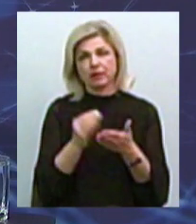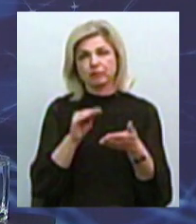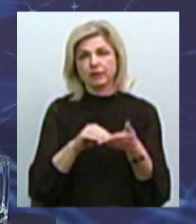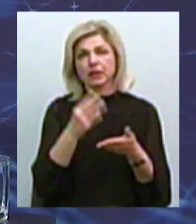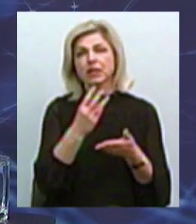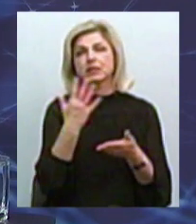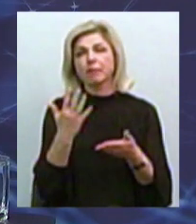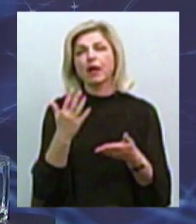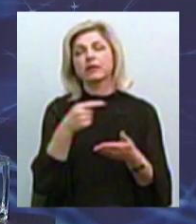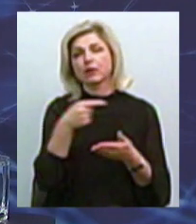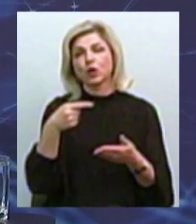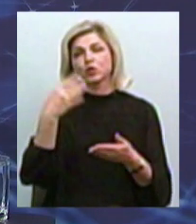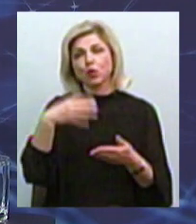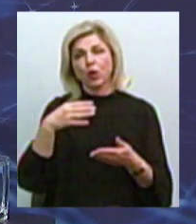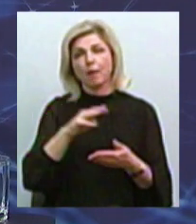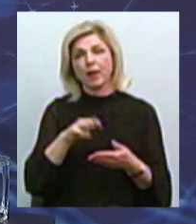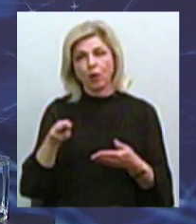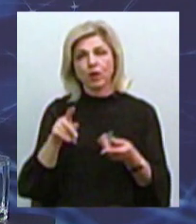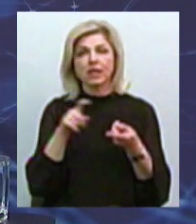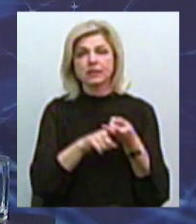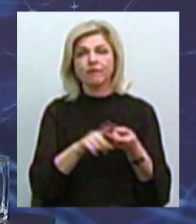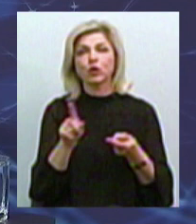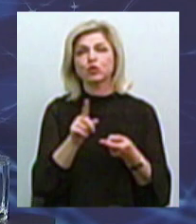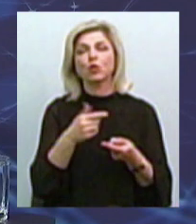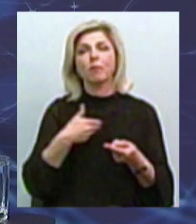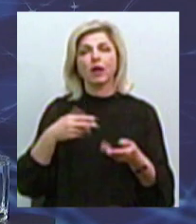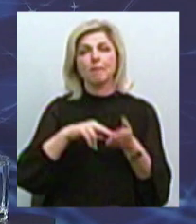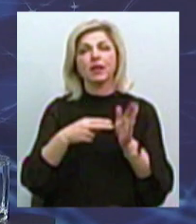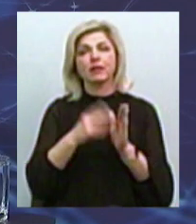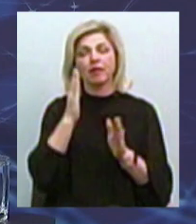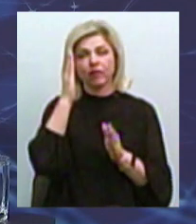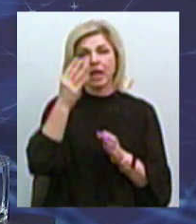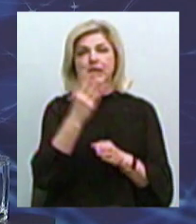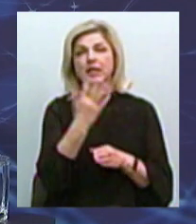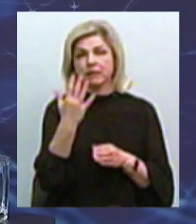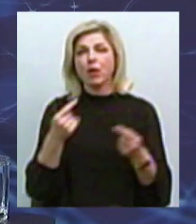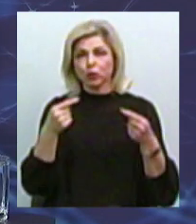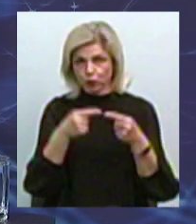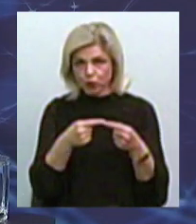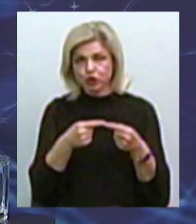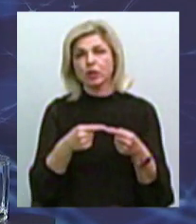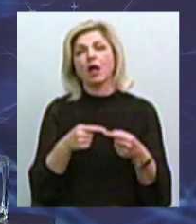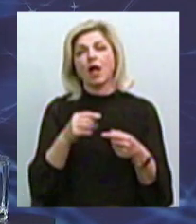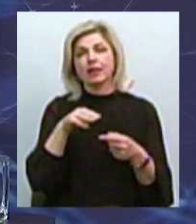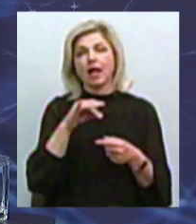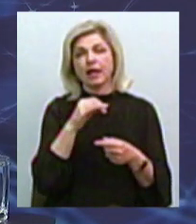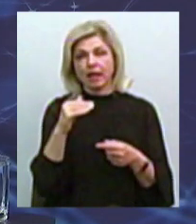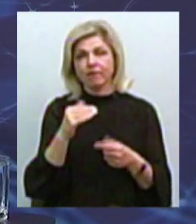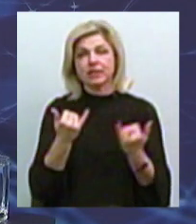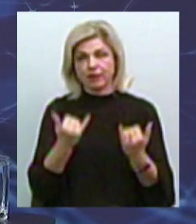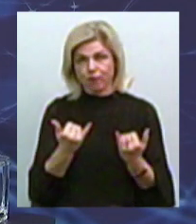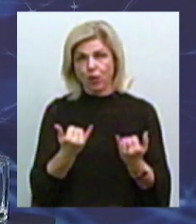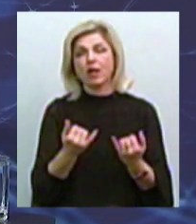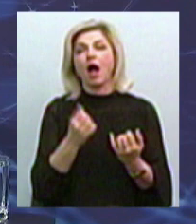35-40 млн. В зависимости от того, що ми маємо прогнозувати 35, тому що це точно може бути цифра, якщо тариф сьогодні такий, який він є.